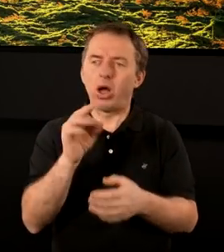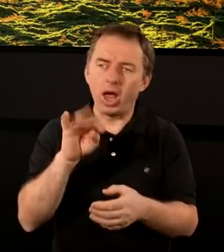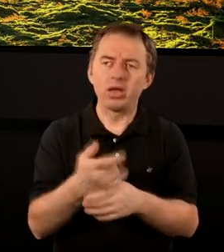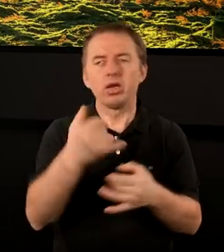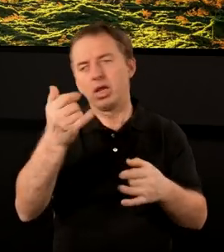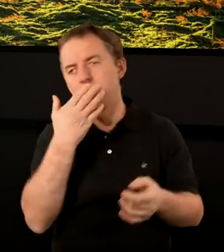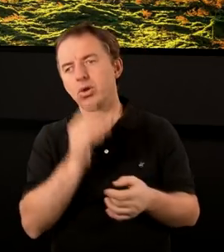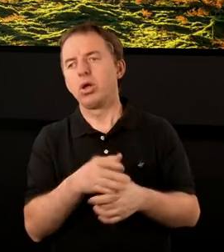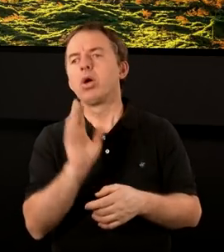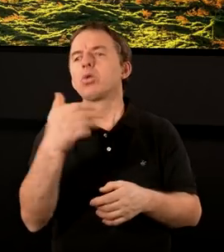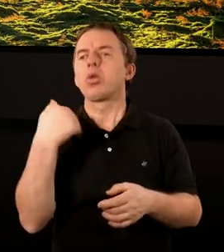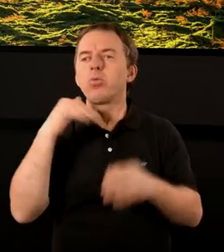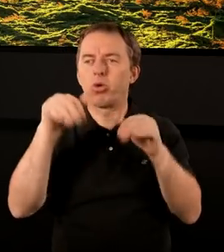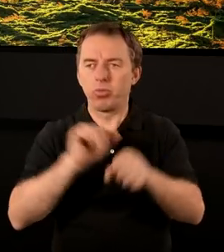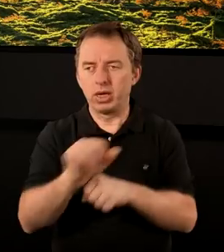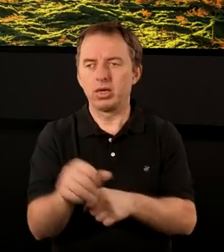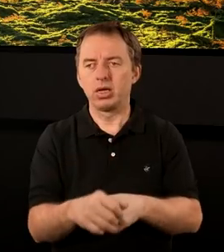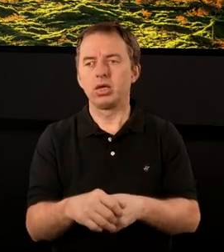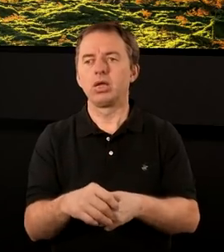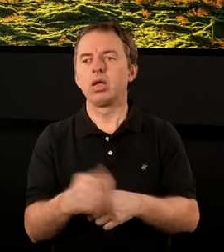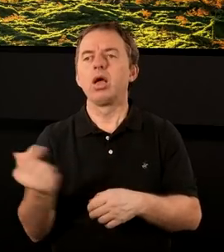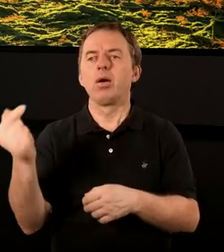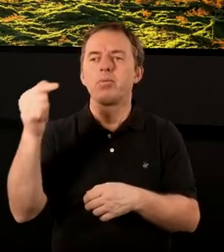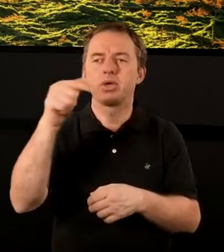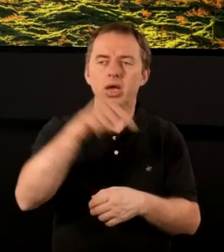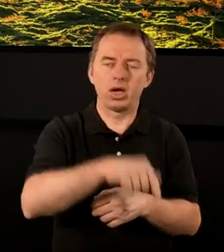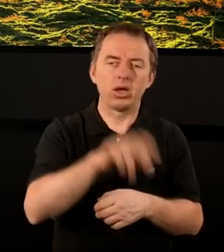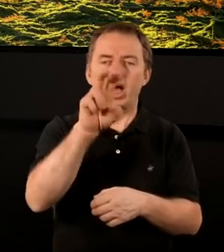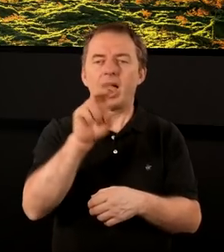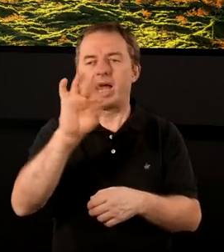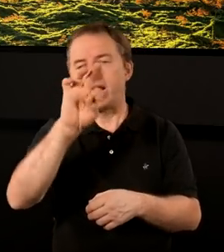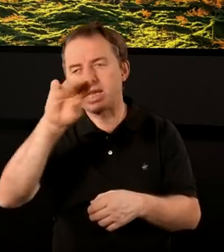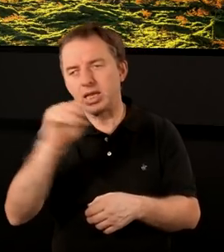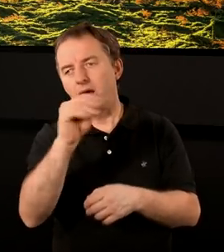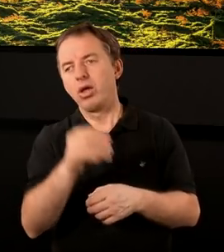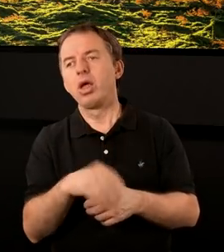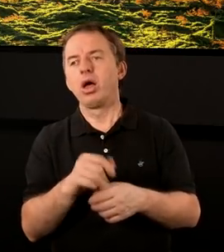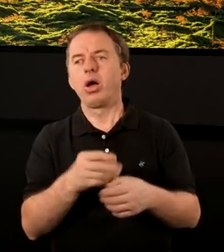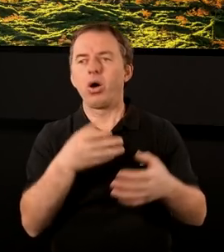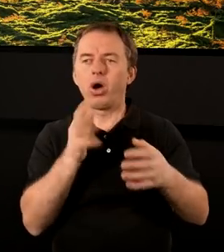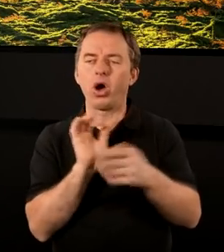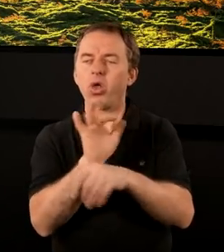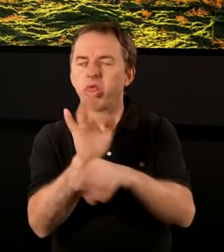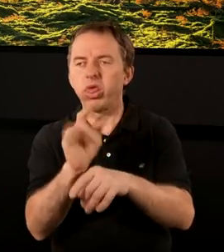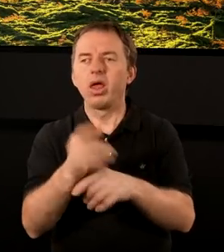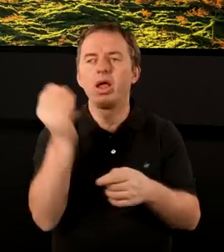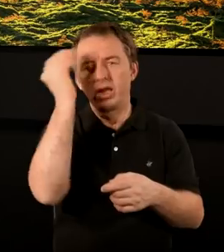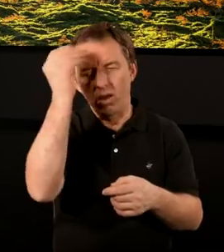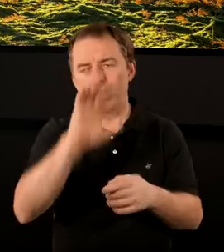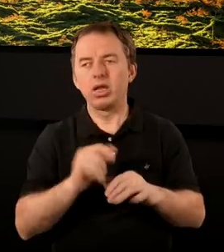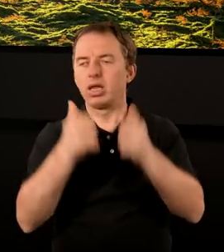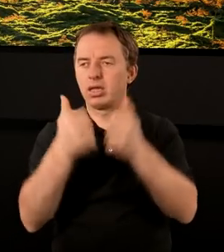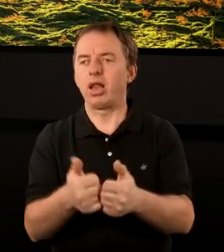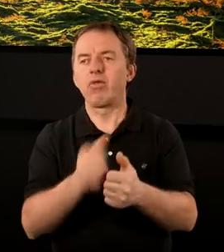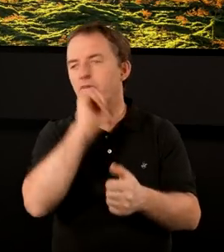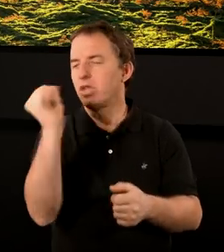nikolaici, może nie będziemy mówili teraz, kto to mógł być, ale przynoszą jakąś herezję, są ocenieni i ich nauki